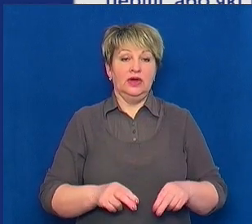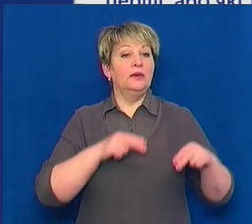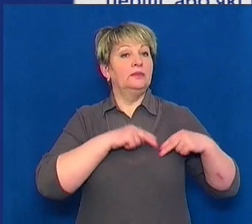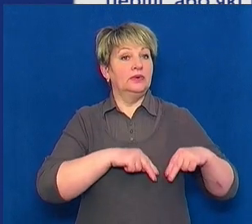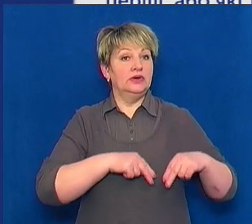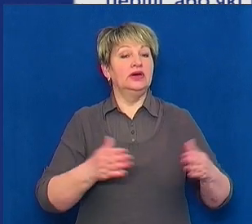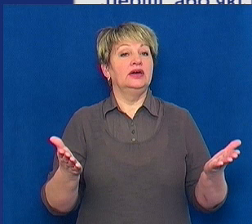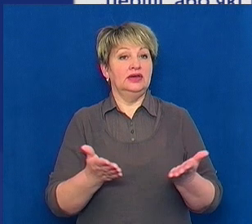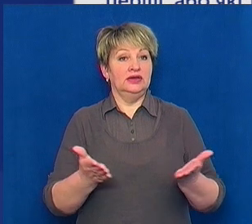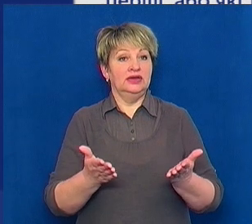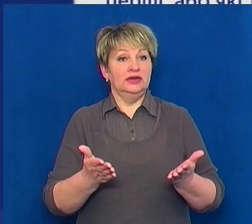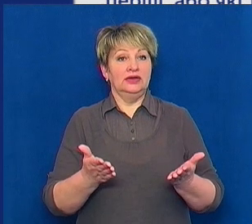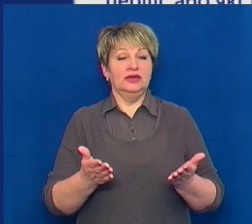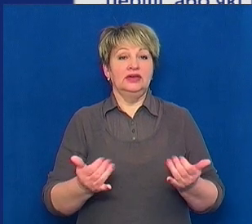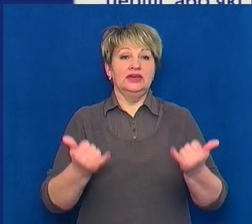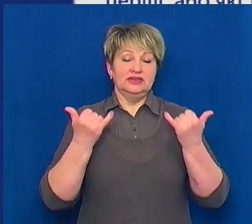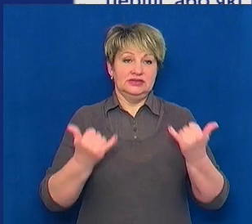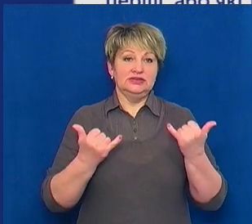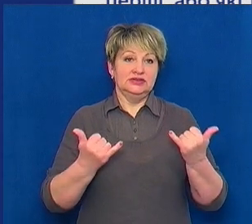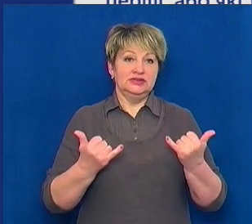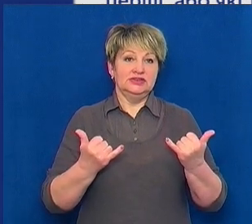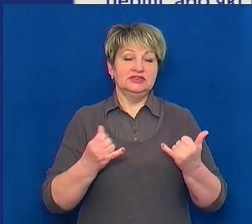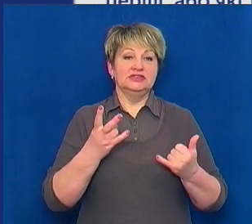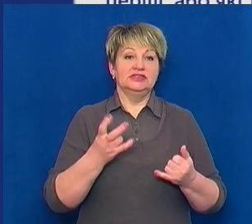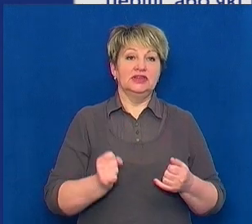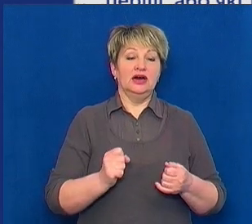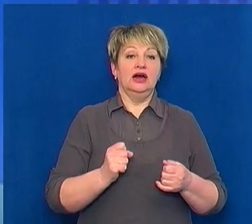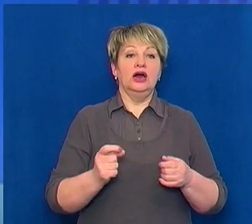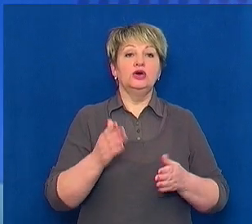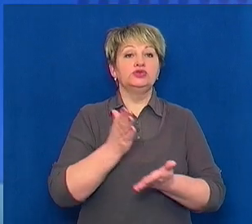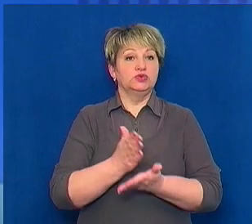найменший натик, скажімо так, цю інфекцію, їх тестують.